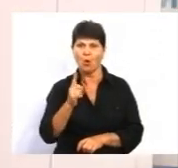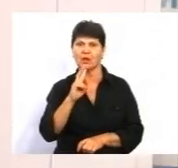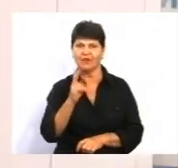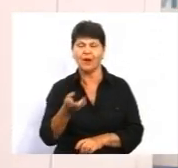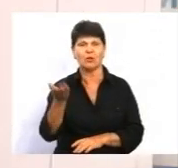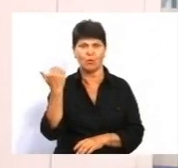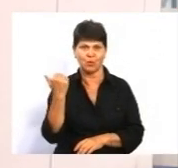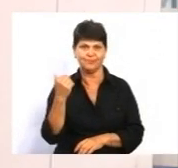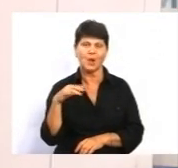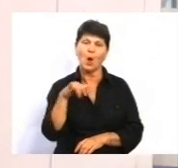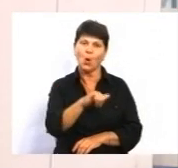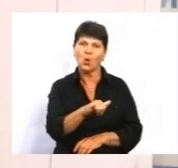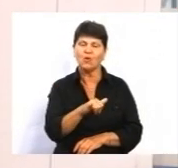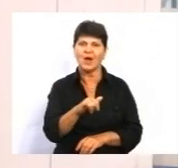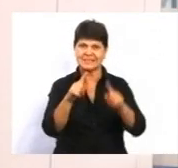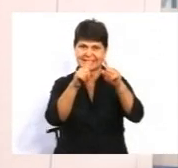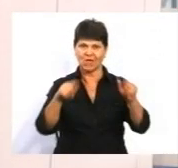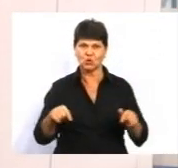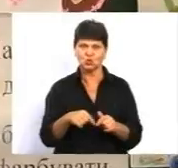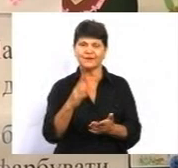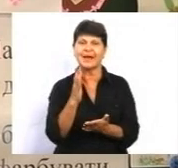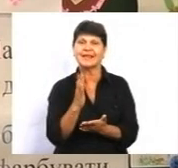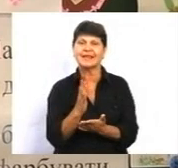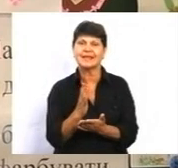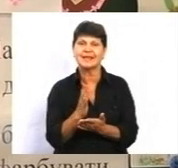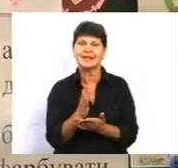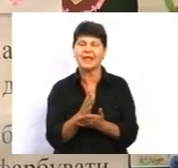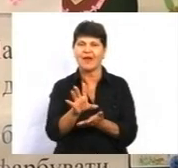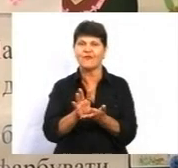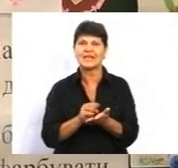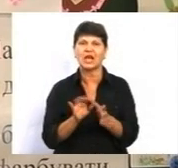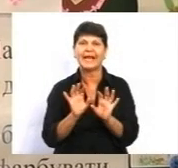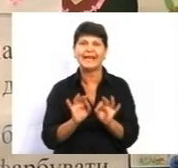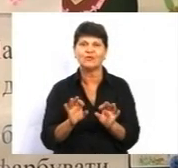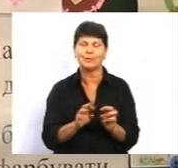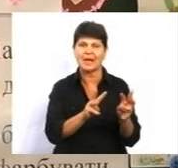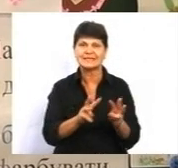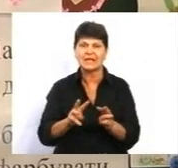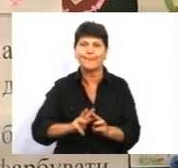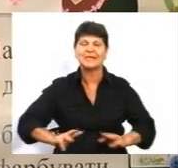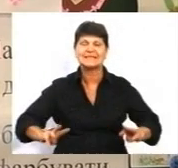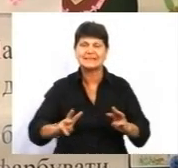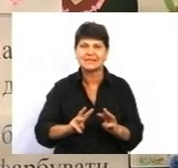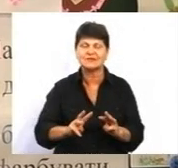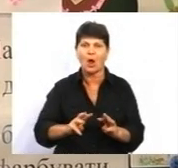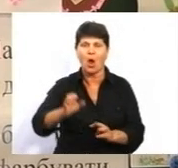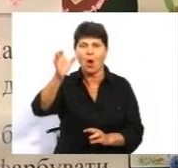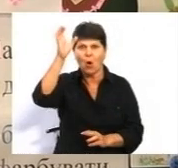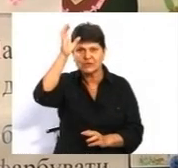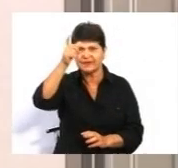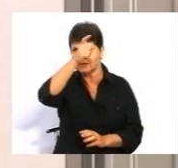У вас ось тут на дошці візуалізації є витяг інформації з сайту Міністерства освіти і науки, є